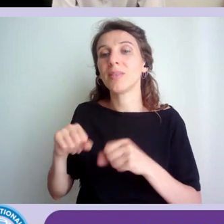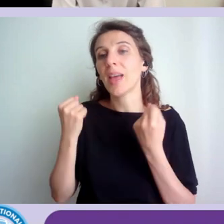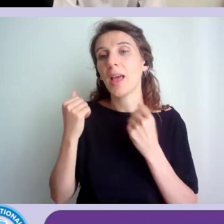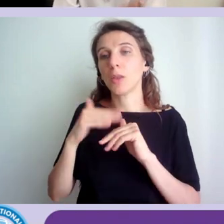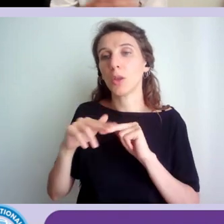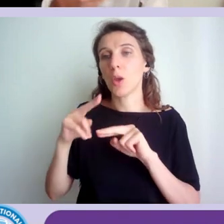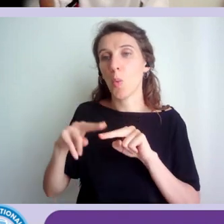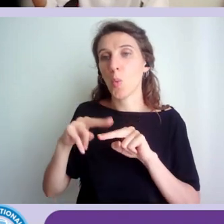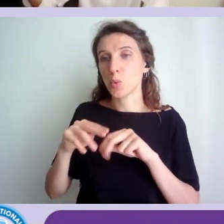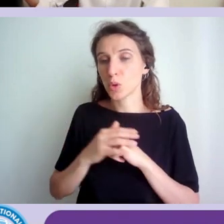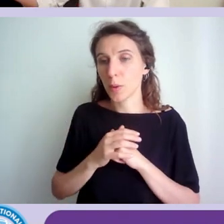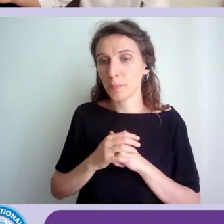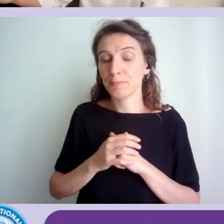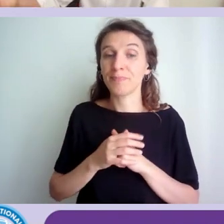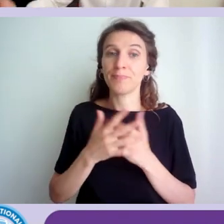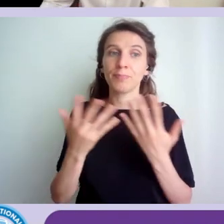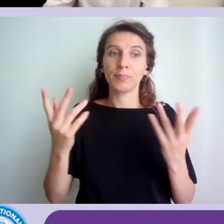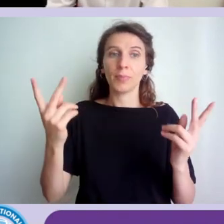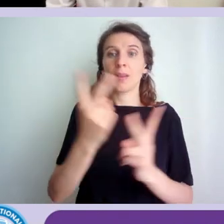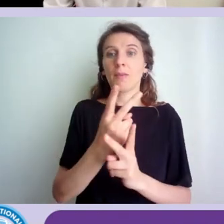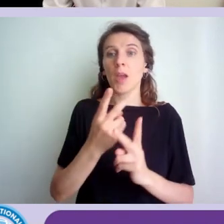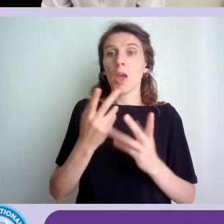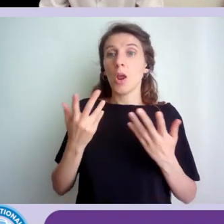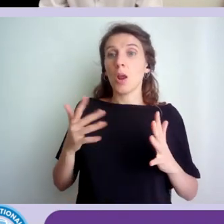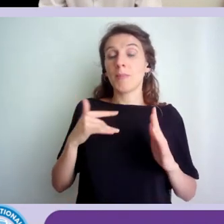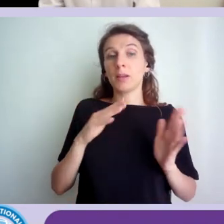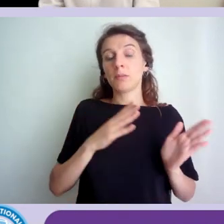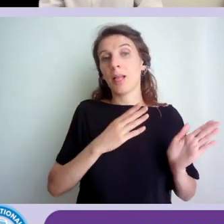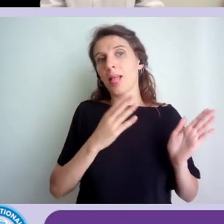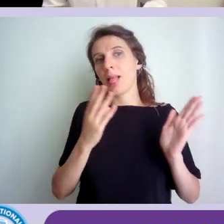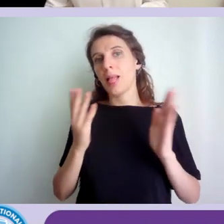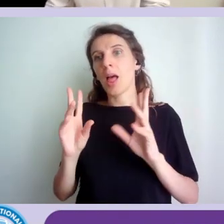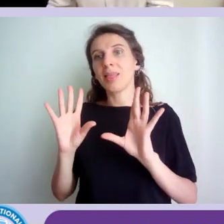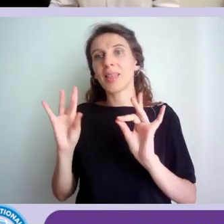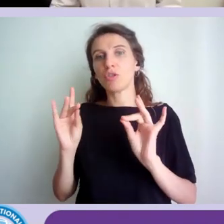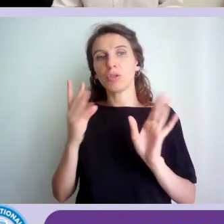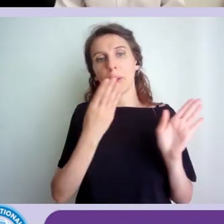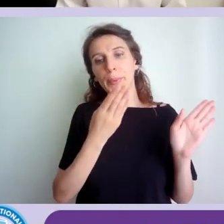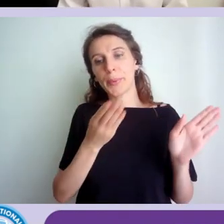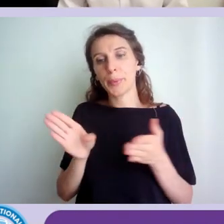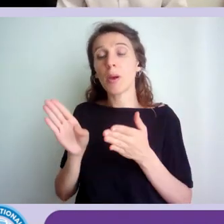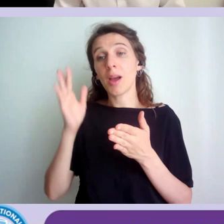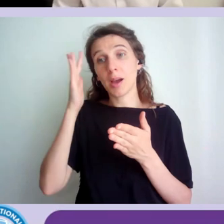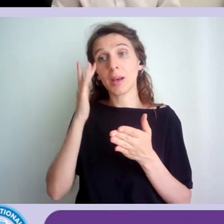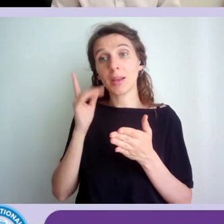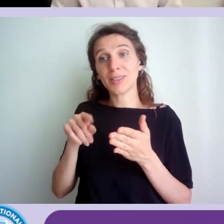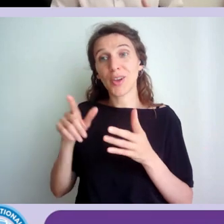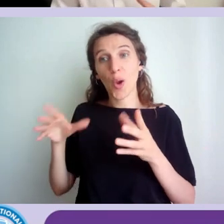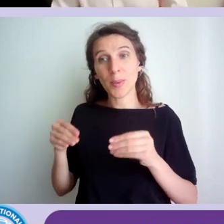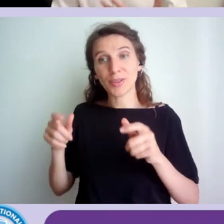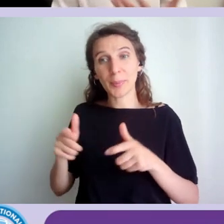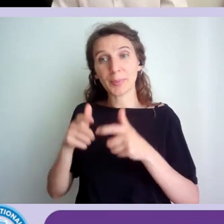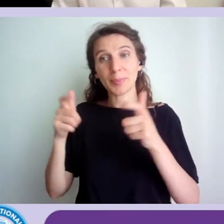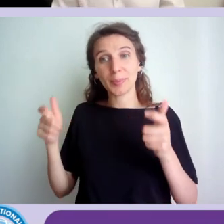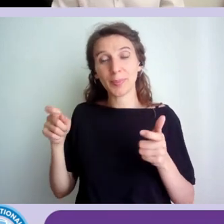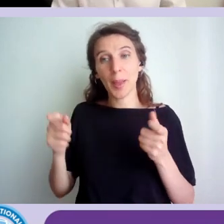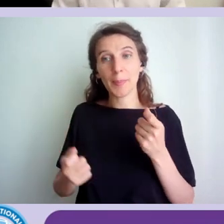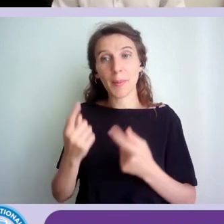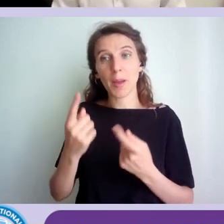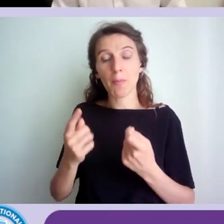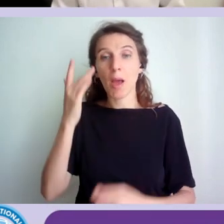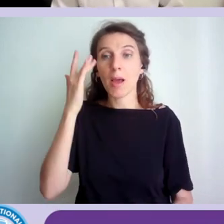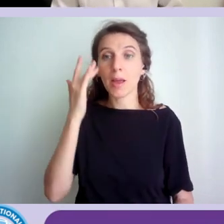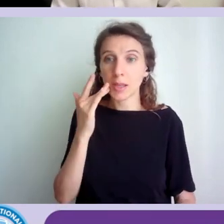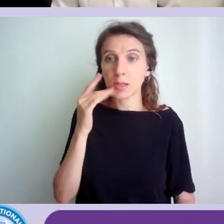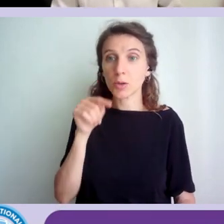da utilizzo. Siccome tutto si sta spostando sul digitale, anche i rischi si stanno spostando sul digitale, rischi nell'usare un